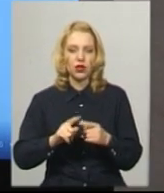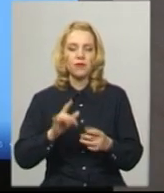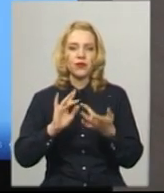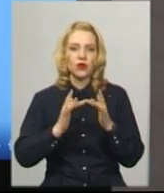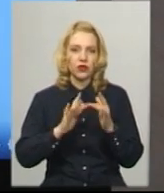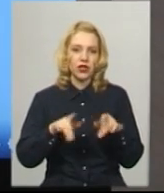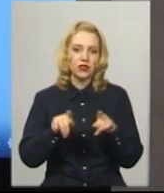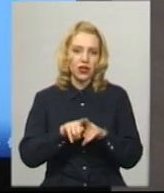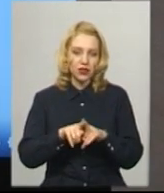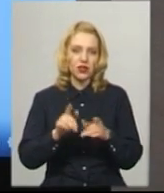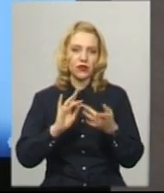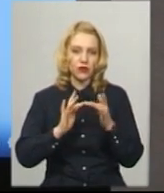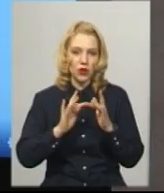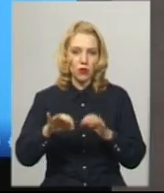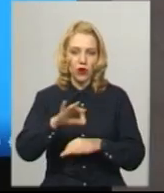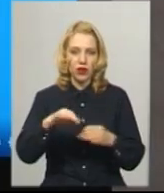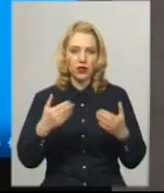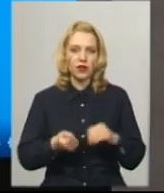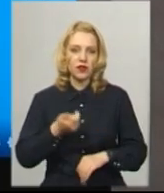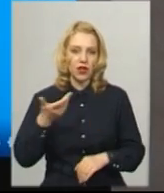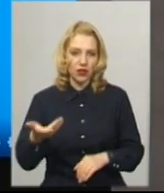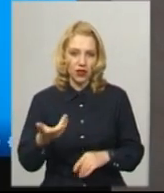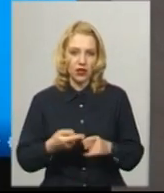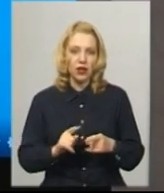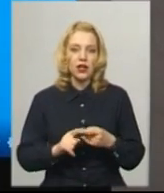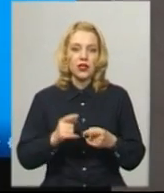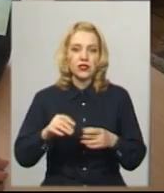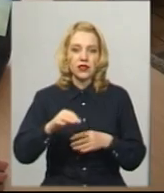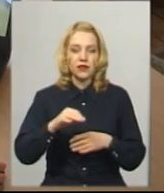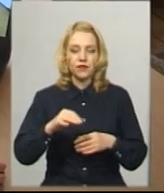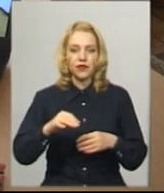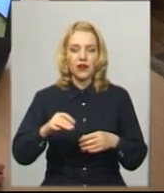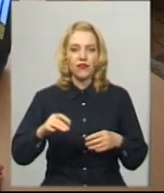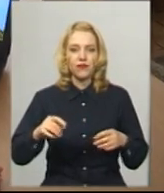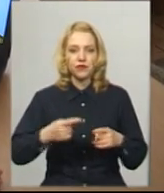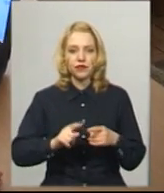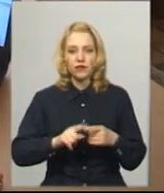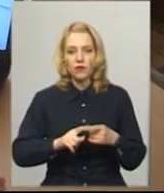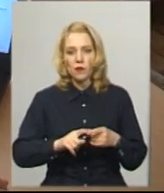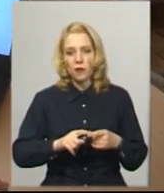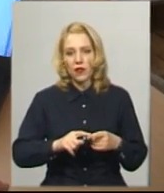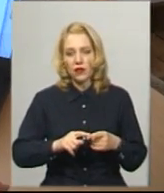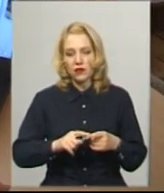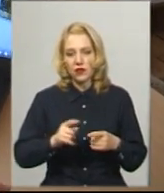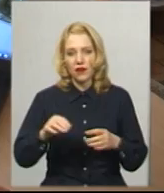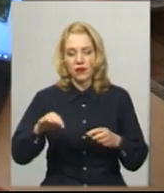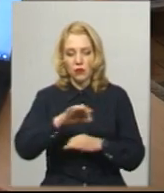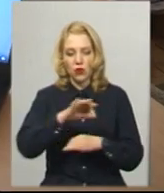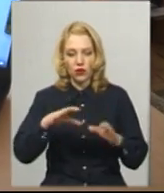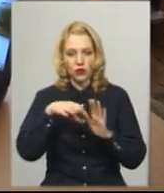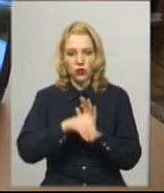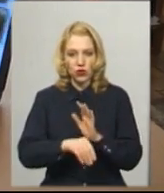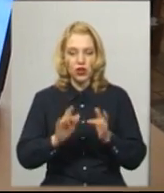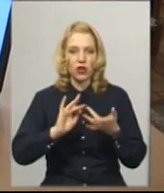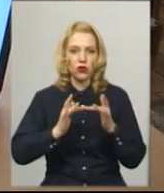Наразі таких віртуальних проєктів декілька. Віртуальний проєкт «Музей на карантині. Заражаємося мистецтвом». Включає в себе серію